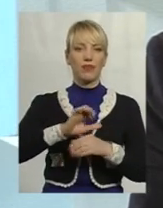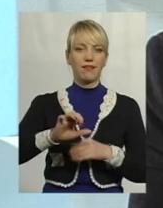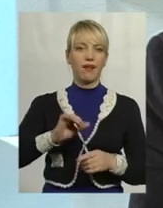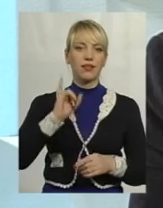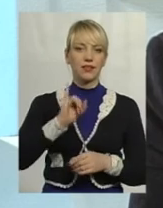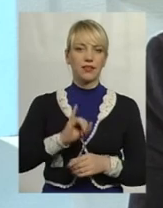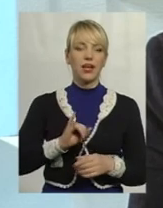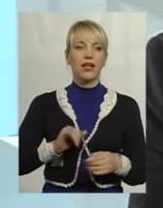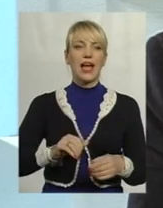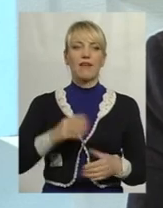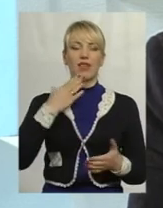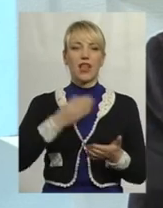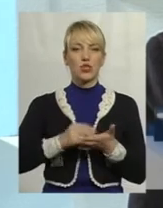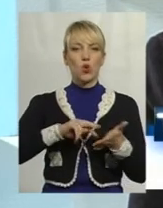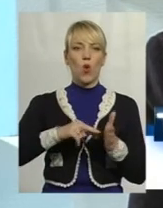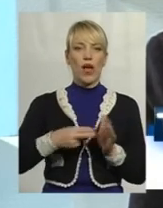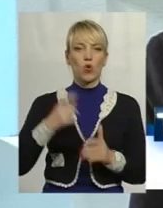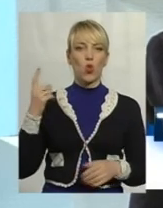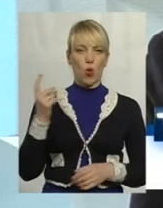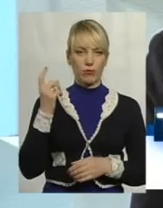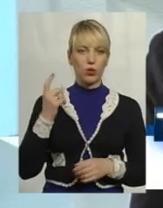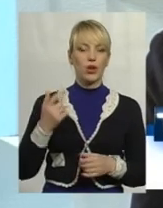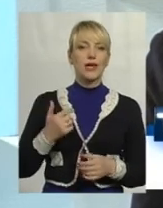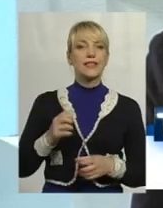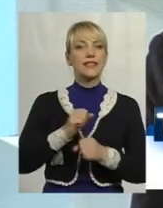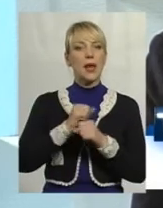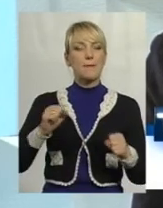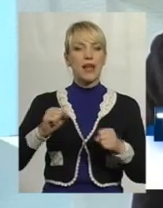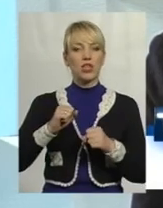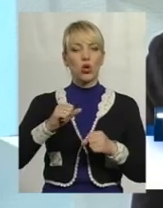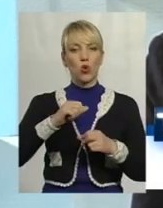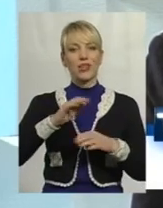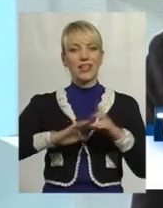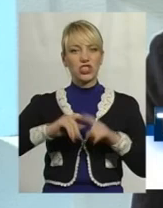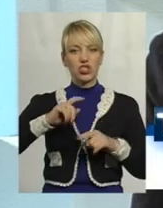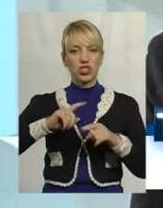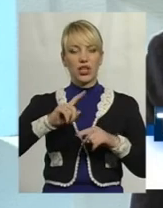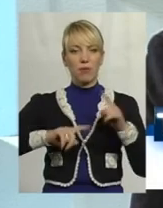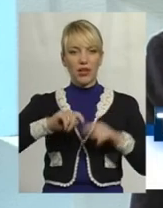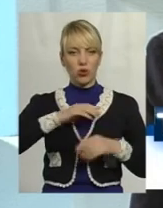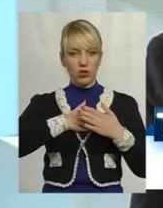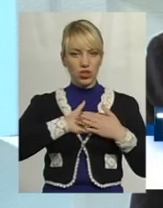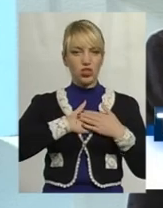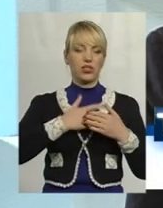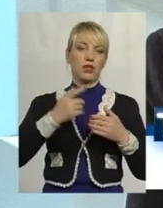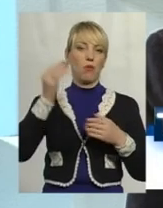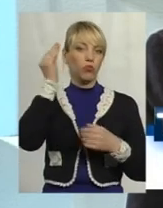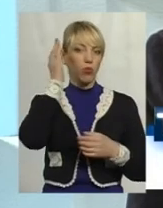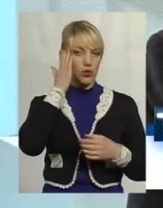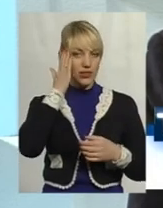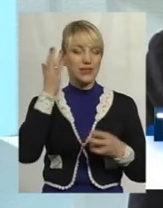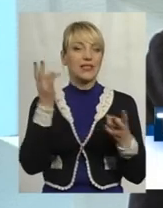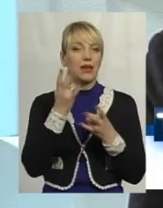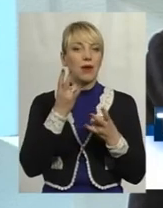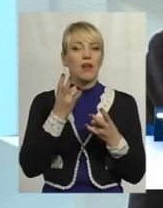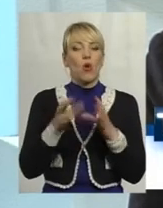економіку. Тому, хоча б з патріотичних позицій, варто вже обирати власний продукт, а не іноземний. А якщо